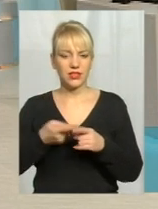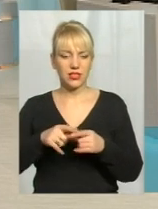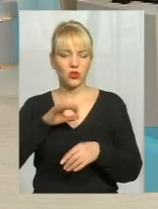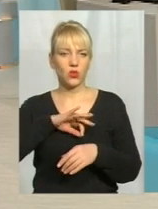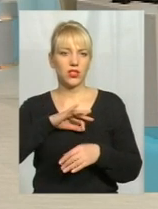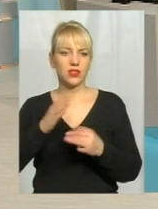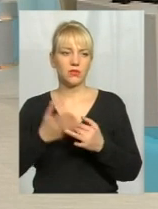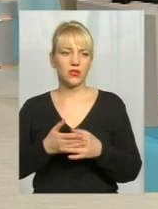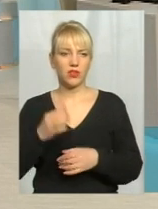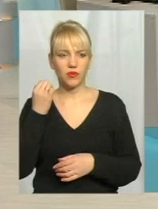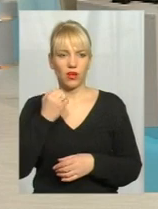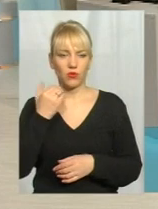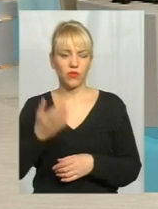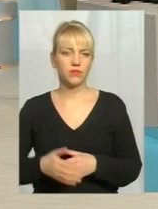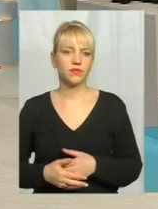Дякую вам дуже. Дякую.